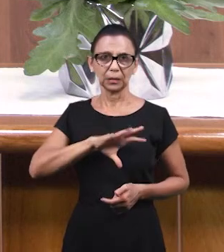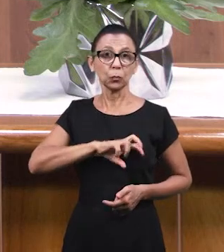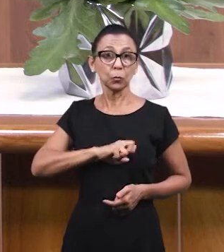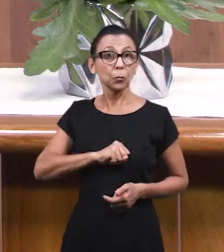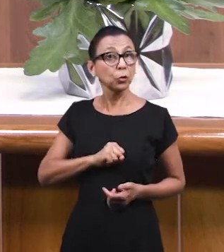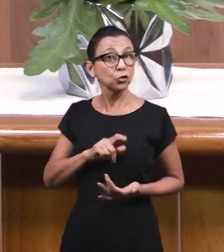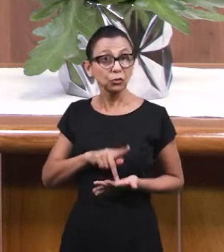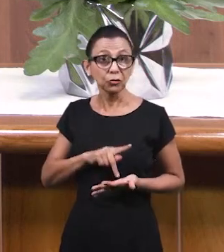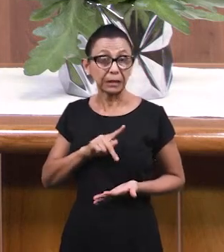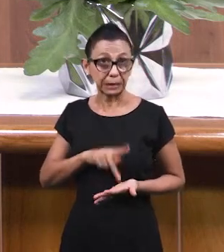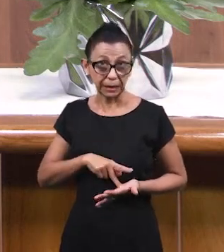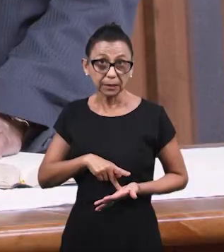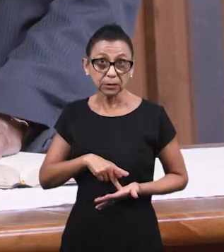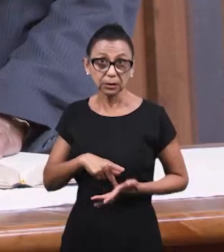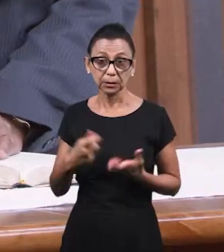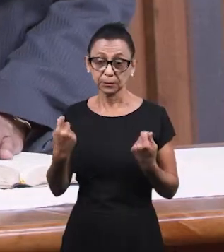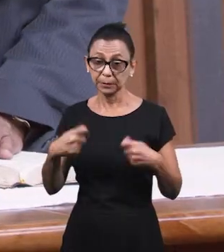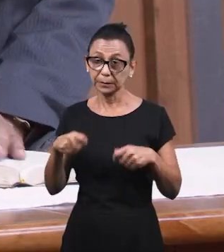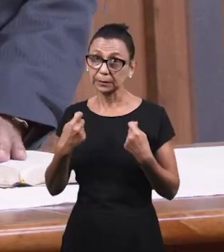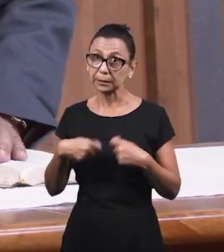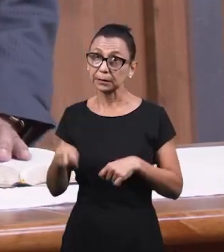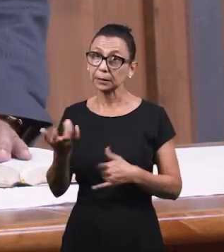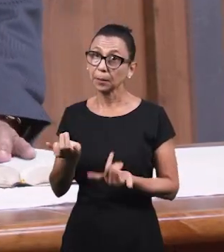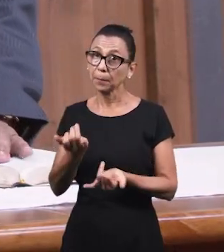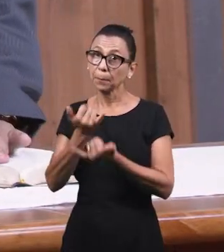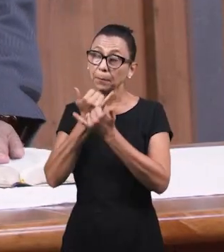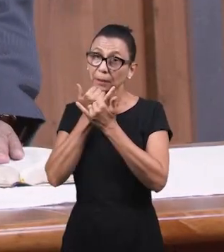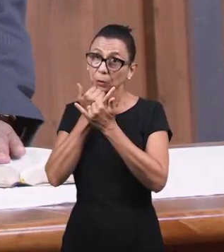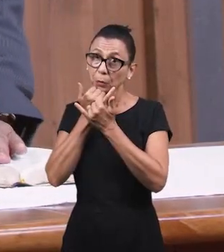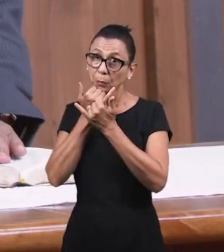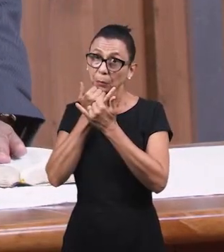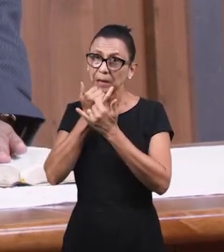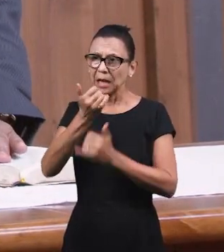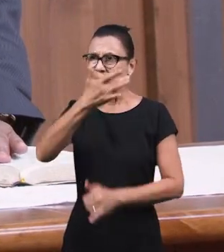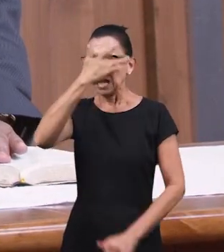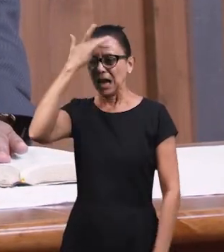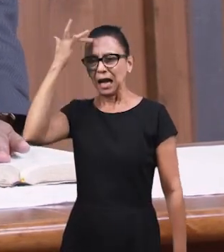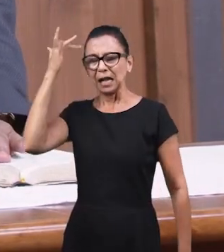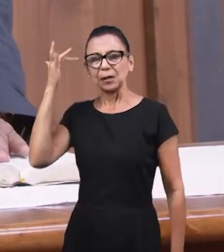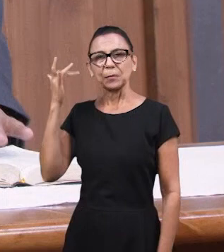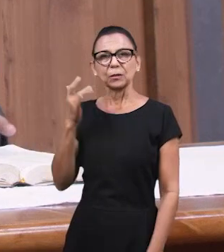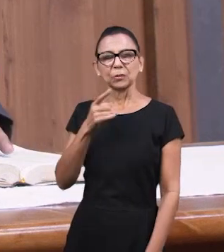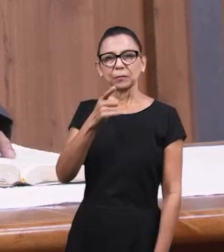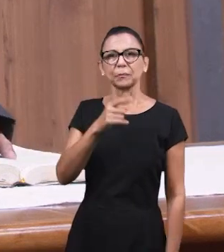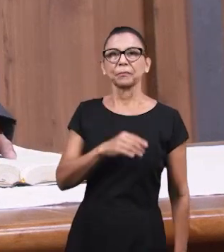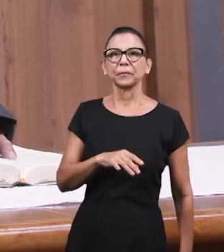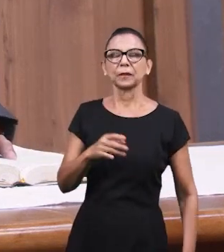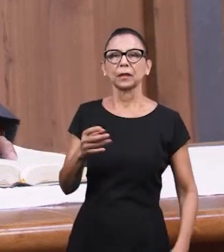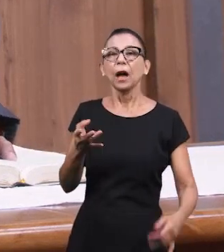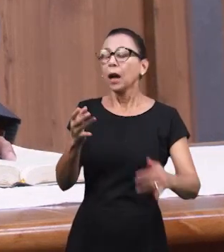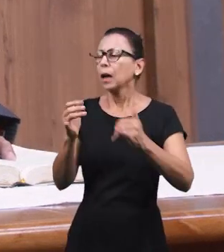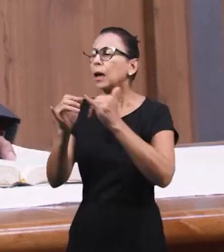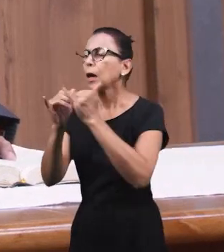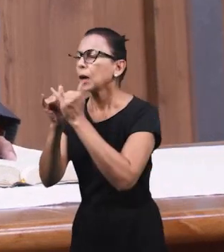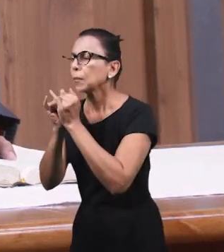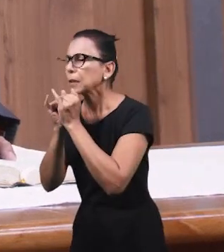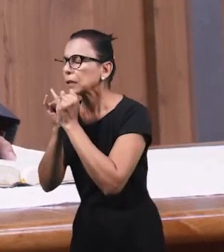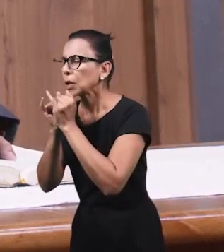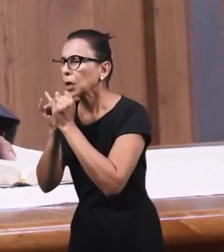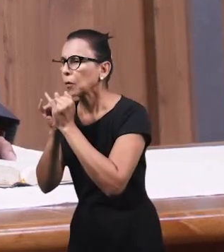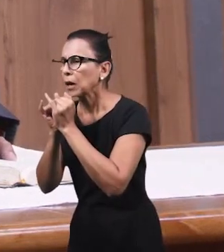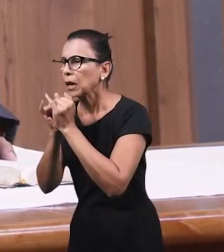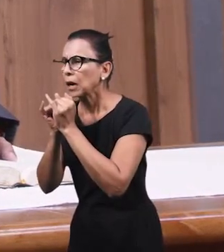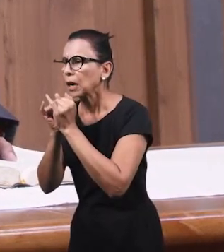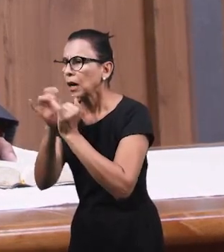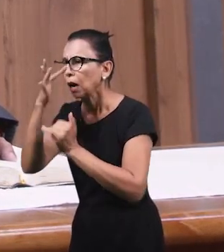любовь, она расположена к прощению. Иногда человек приходит просить прощения. Человек